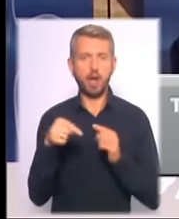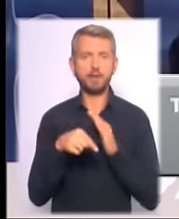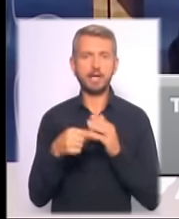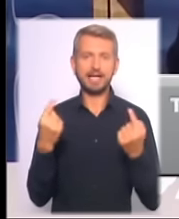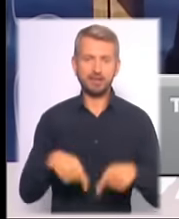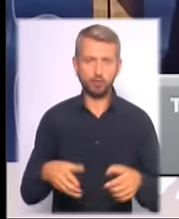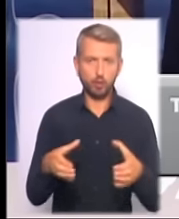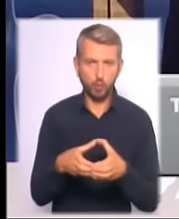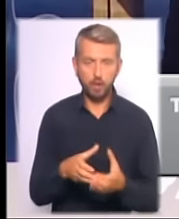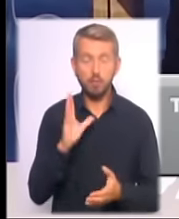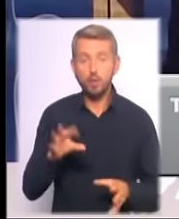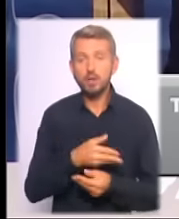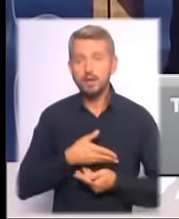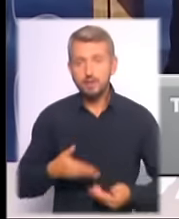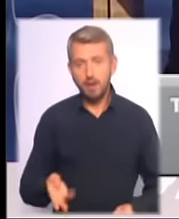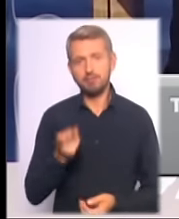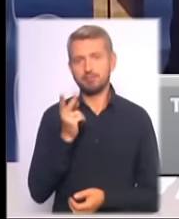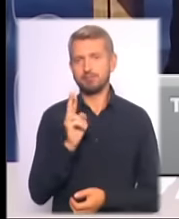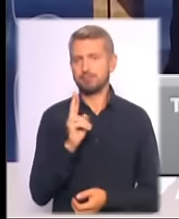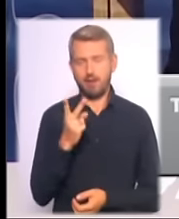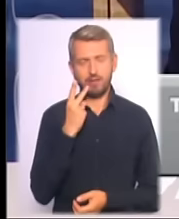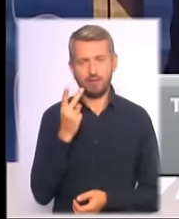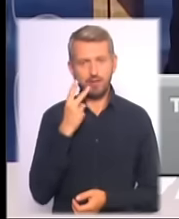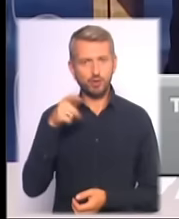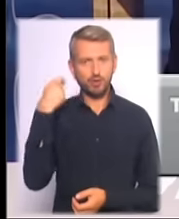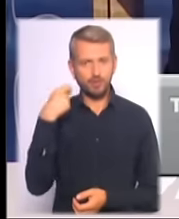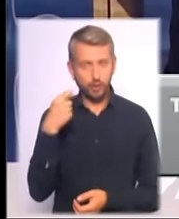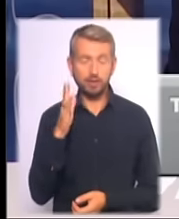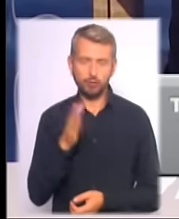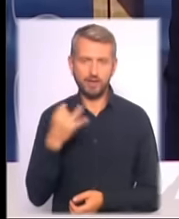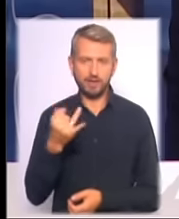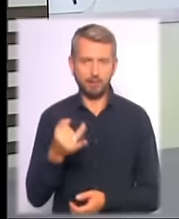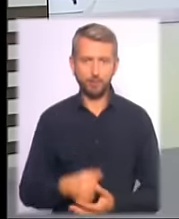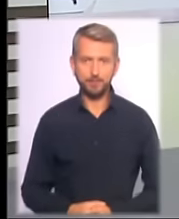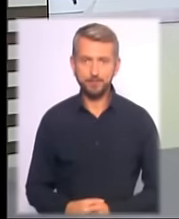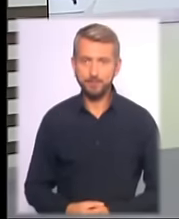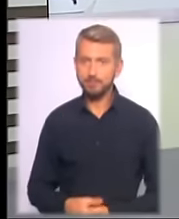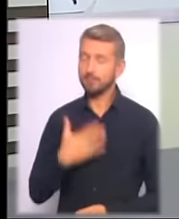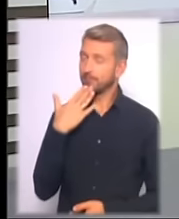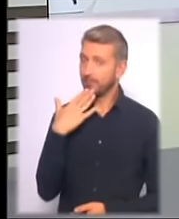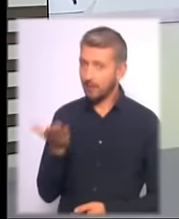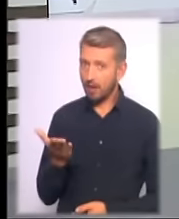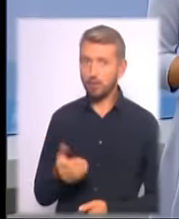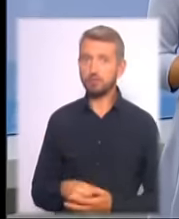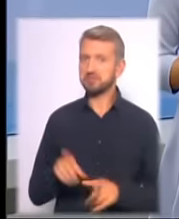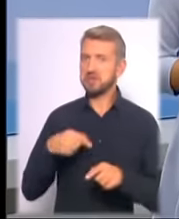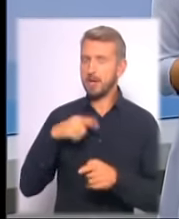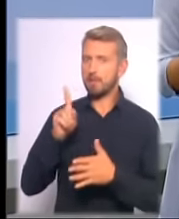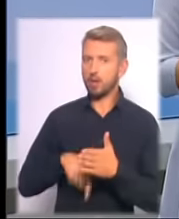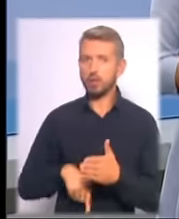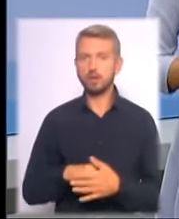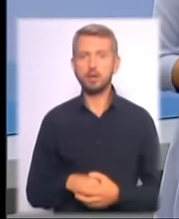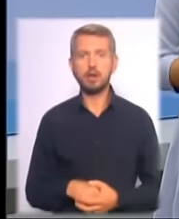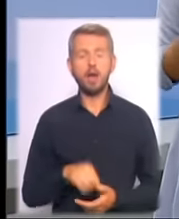групи. Будьте з нами, активно, як і завжди, долучайтеся до нашої дискусії. Я переконаний, буде цікаво. Дякую, Сергію, теж у цьому переконана. А поки,